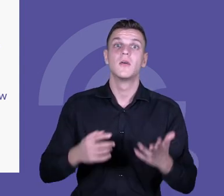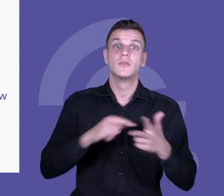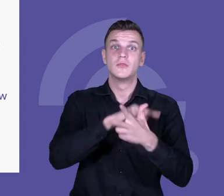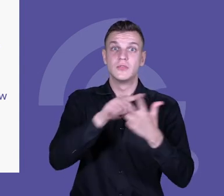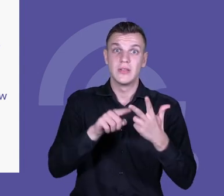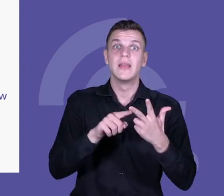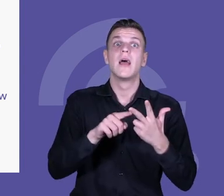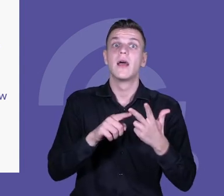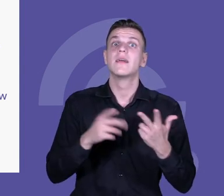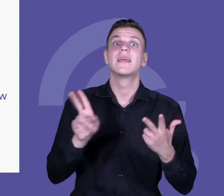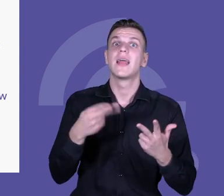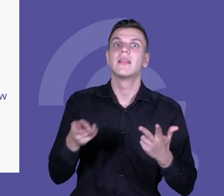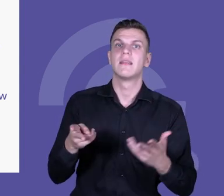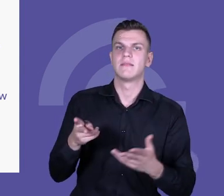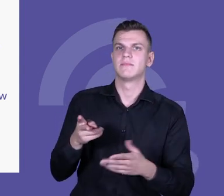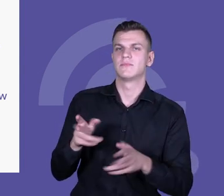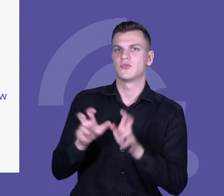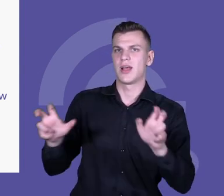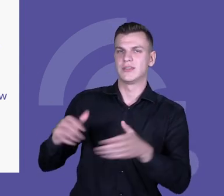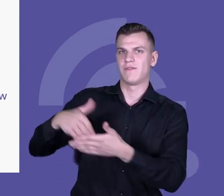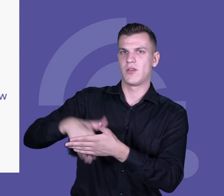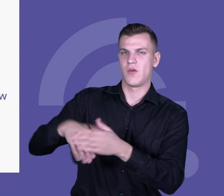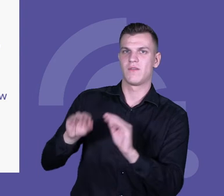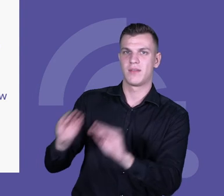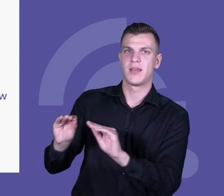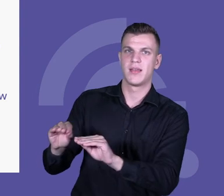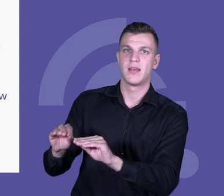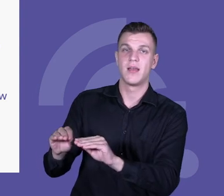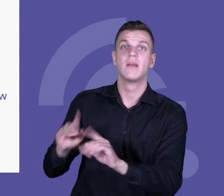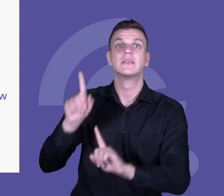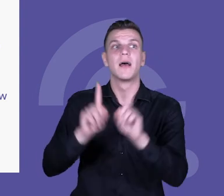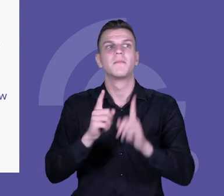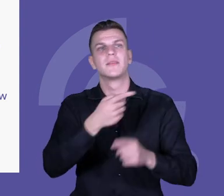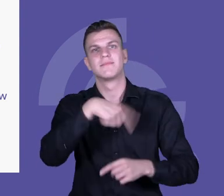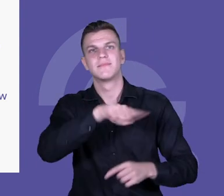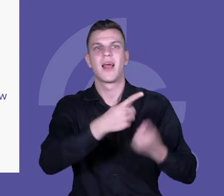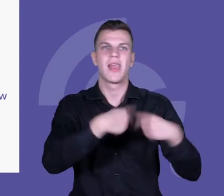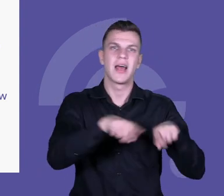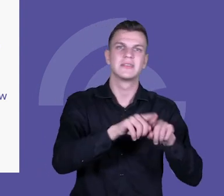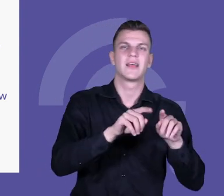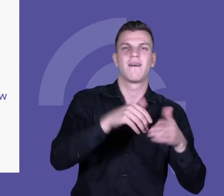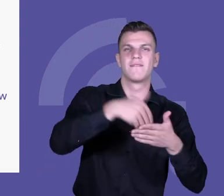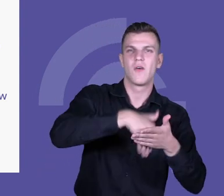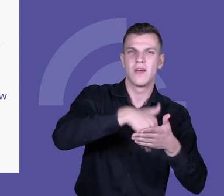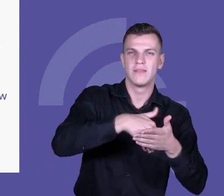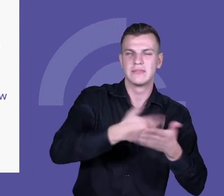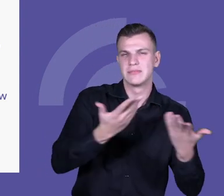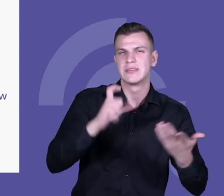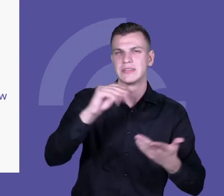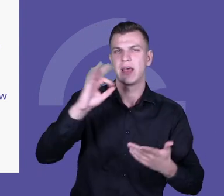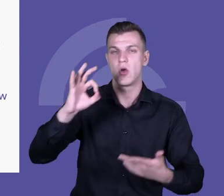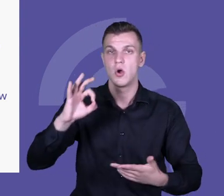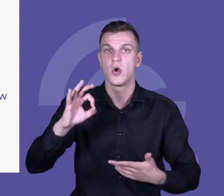chciałbym bardzo powiedzieć, bo mamy wrażenie, patrząc, pracując z wychowawcami klas w wielu programach w CEO, że ta przestrzeń działalności